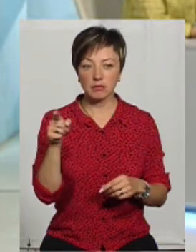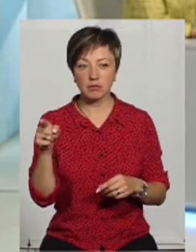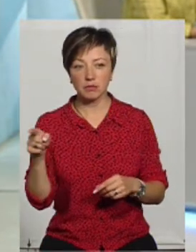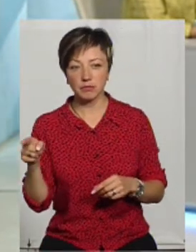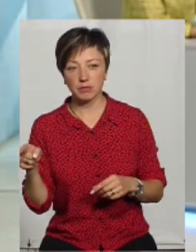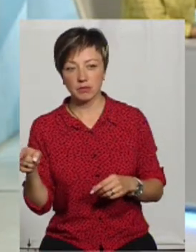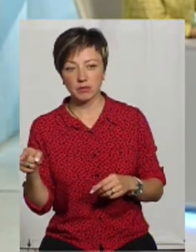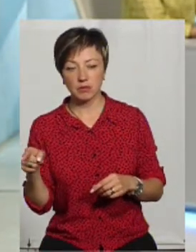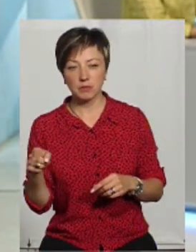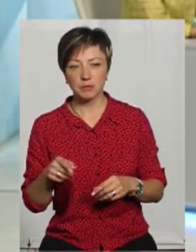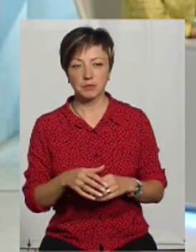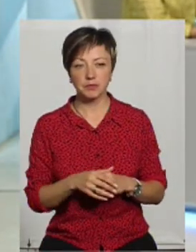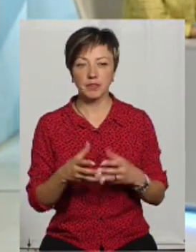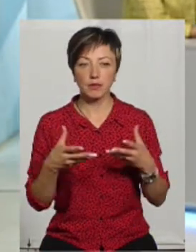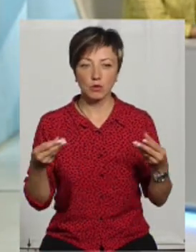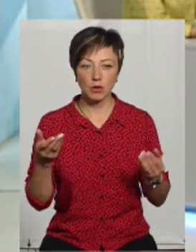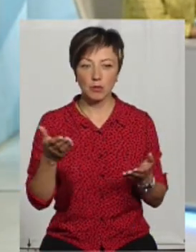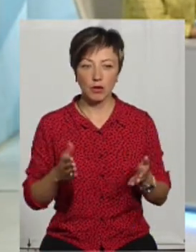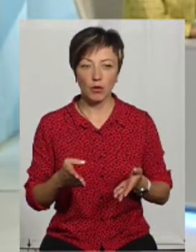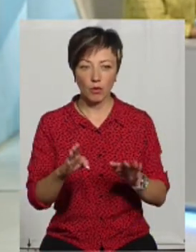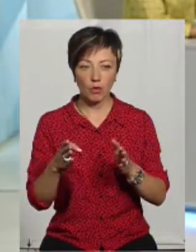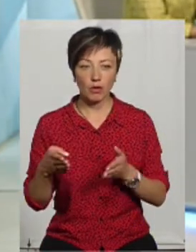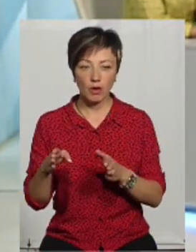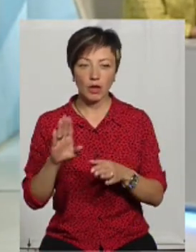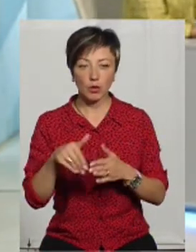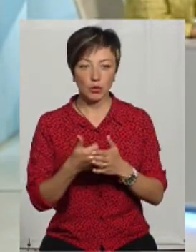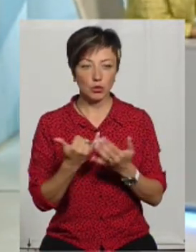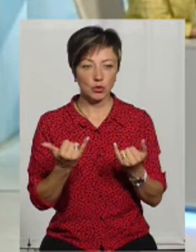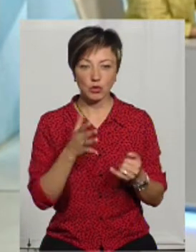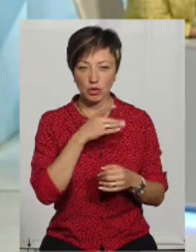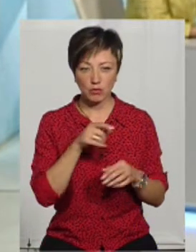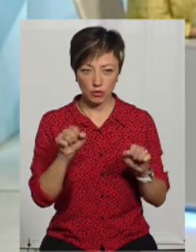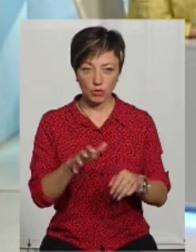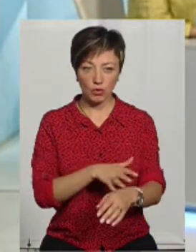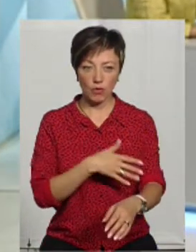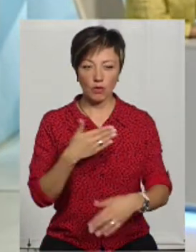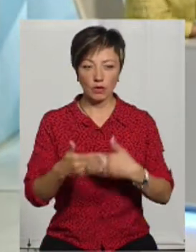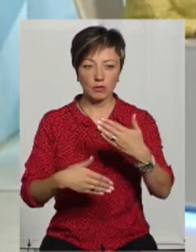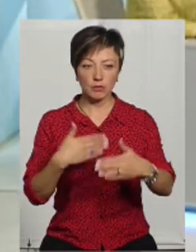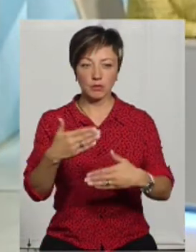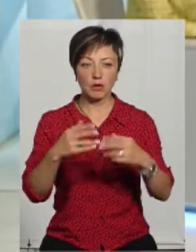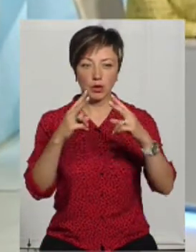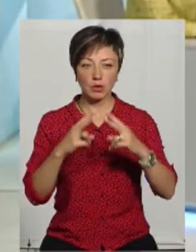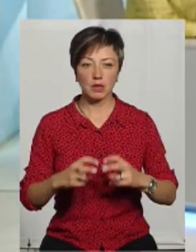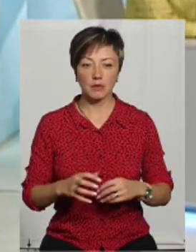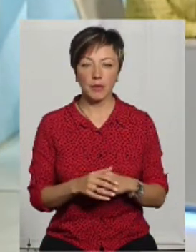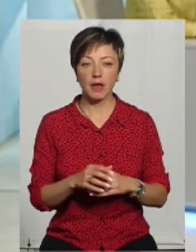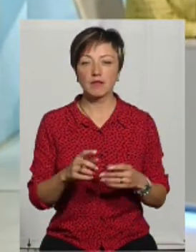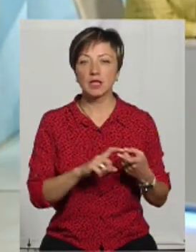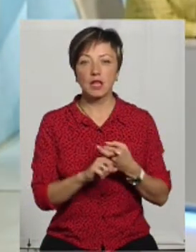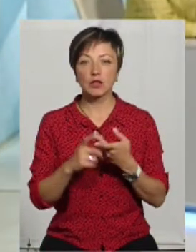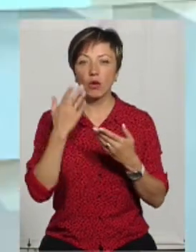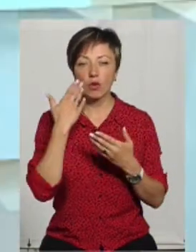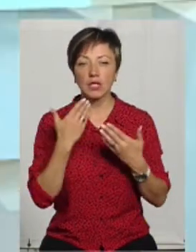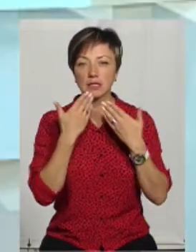розорювали землі, так? Бо ж весною, напевно, орють. І до цього часу. Це може так довго розглянутися? В залежності, коли